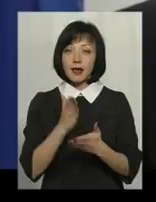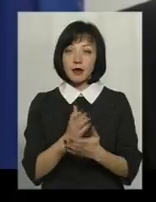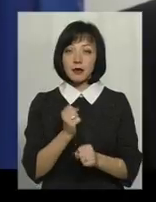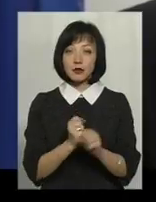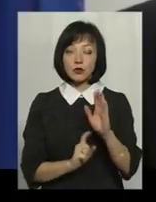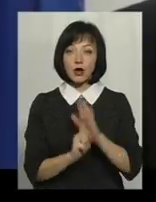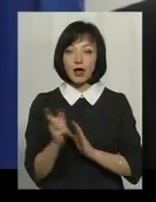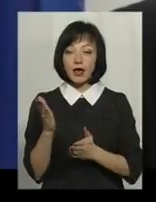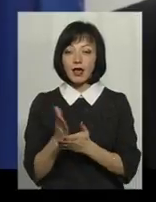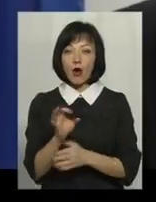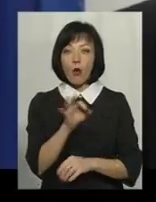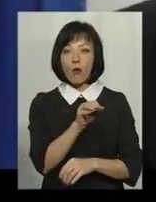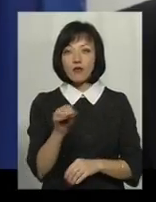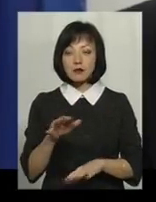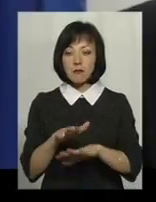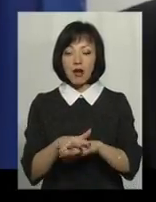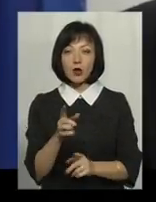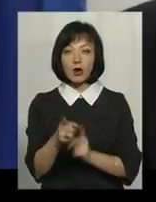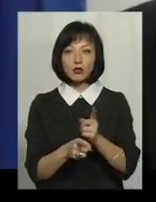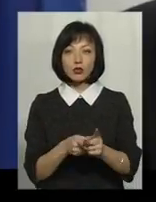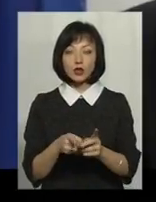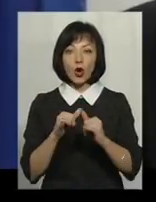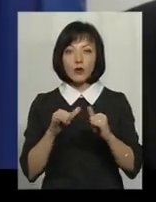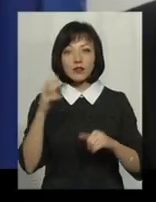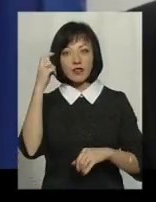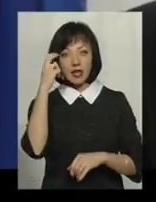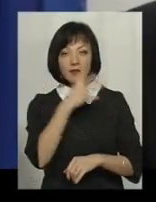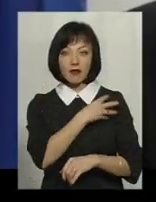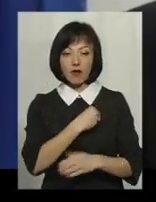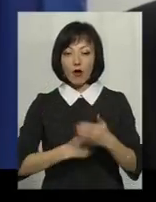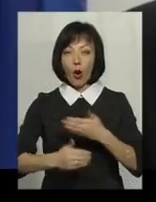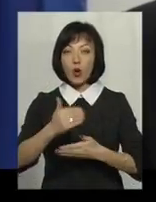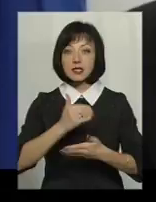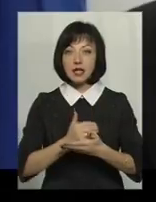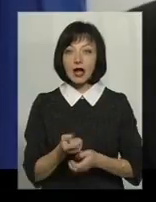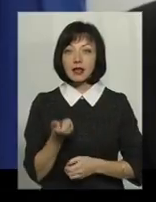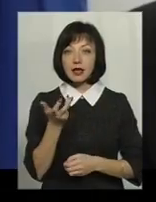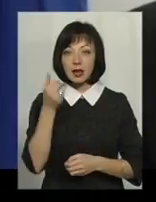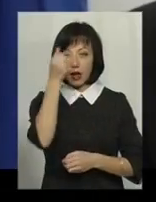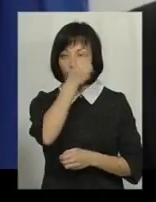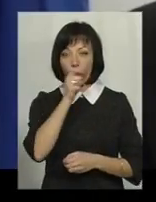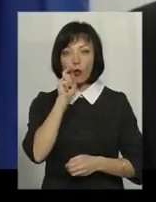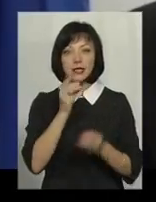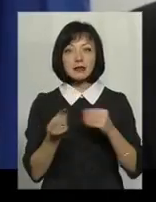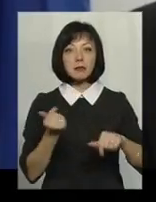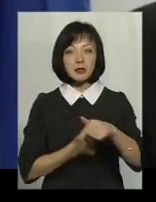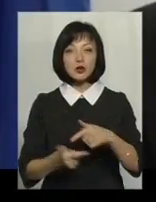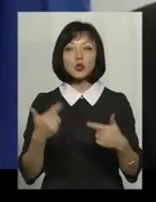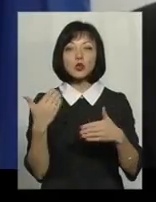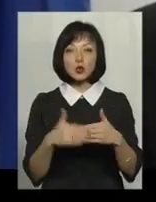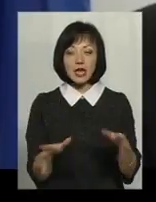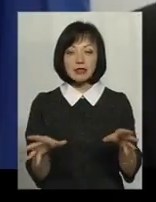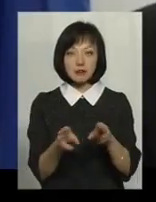офіси Європейського банку реконструкції та розвитку у Львові та Києві. Протягом останніх кількох років українські бізнеси вже міг з ними